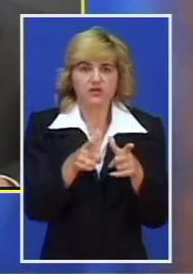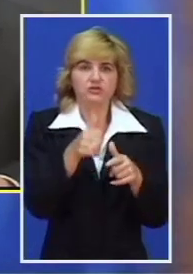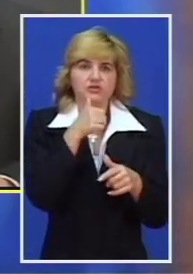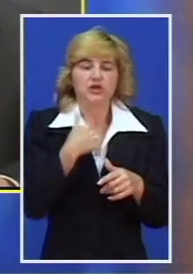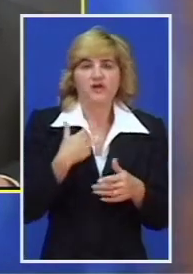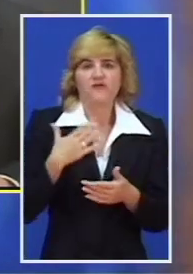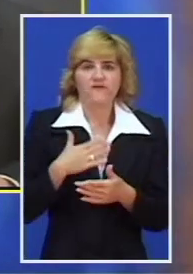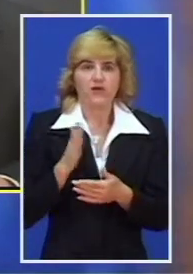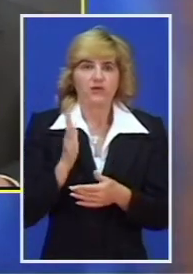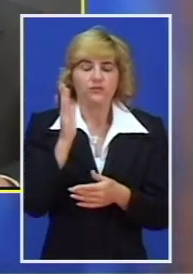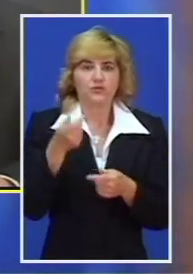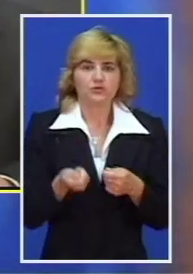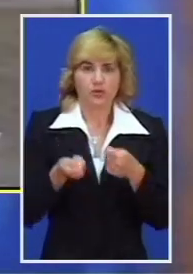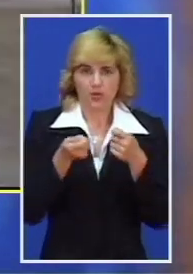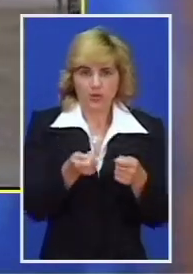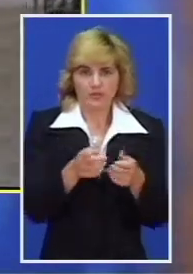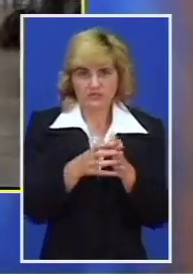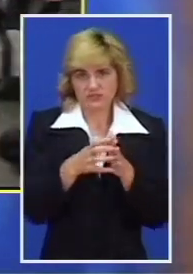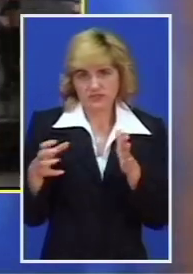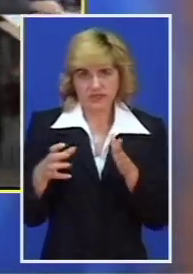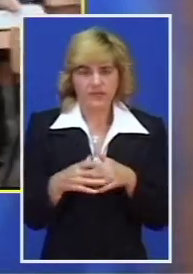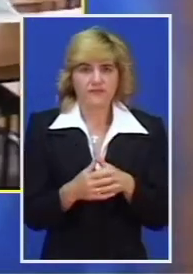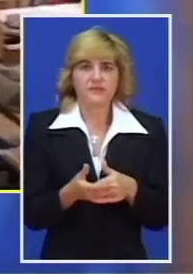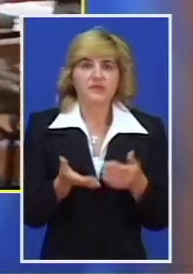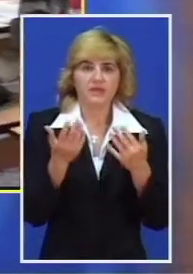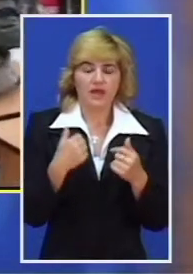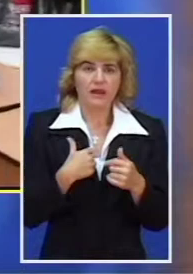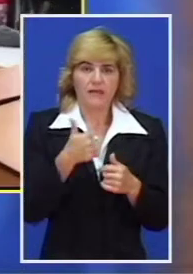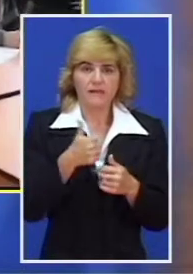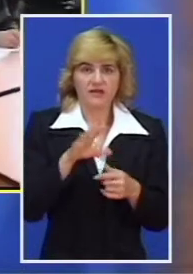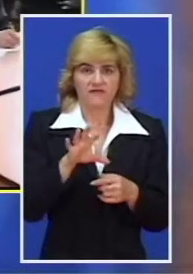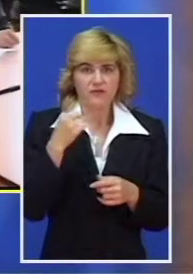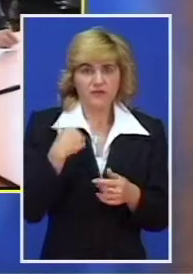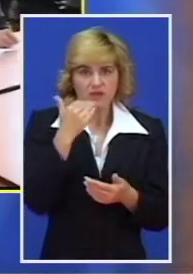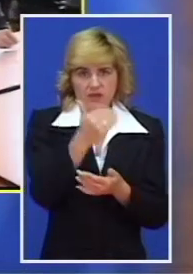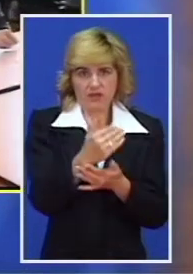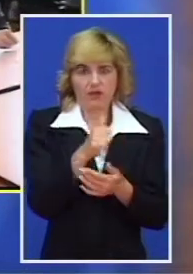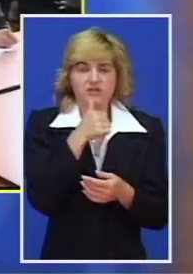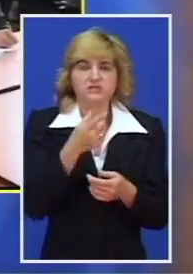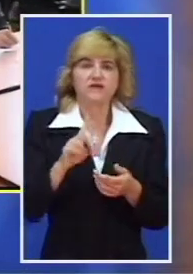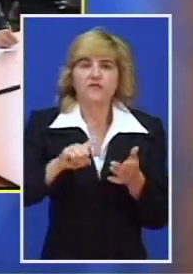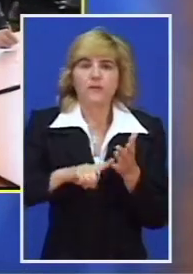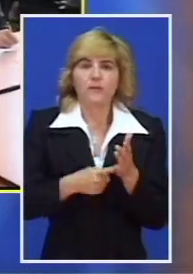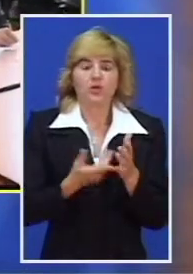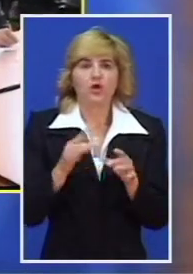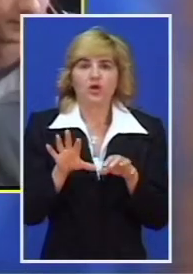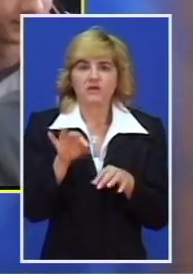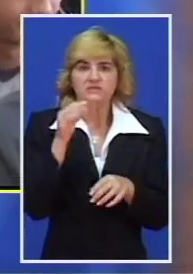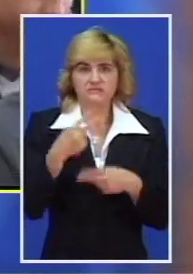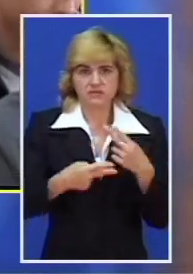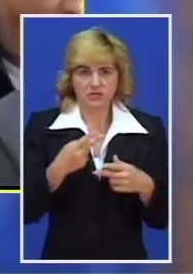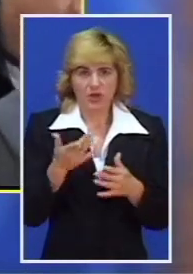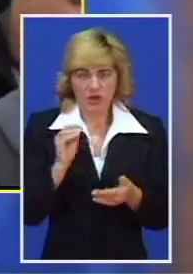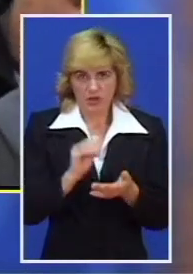škole u koje žele da se upišu. Da li će biti upisani po prvoj želji zavisit će od broja osvojenih bodova na kvalifikacijonom testu